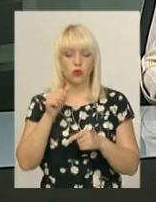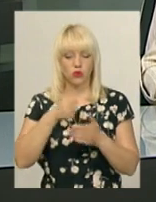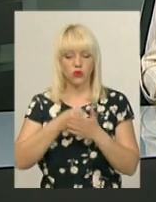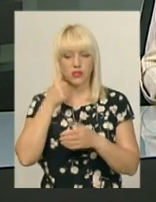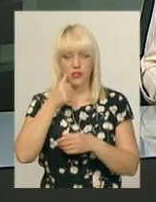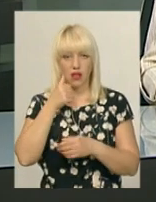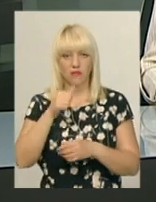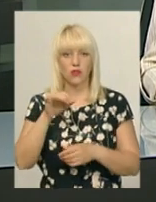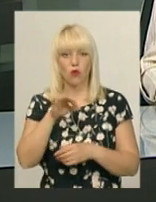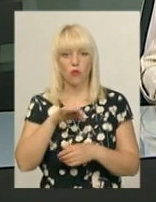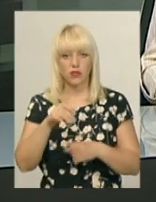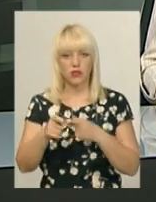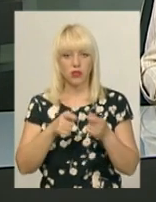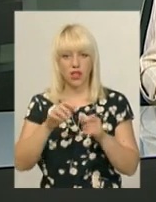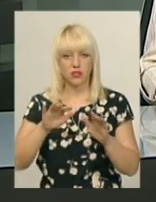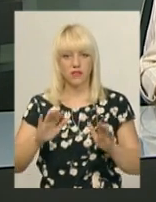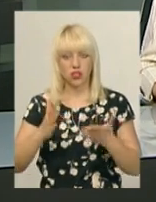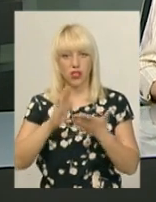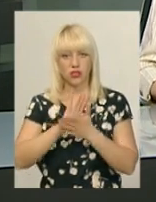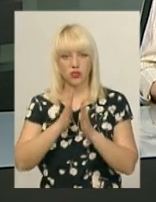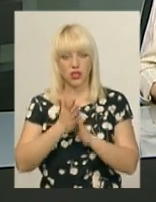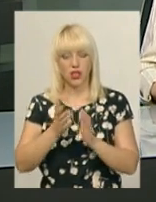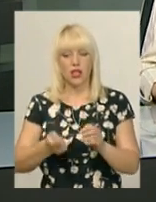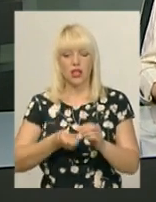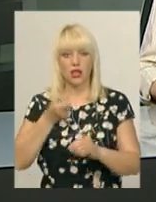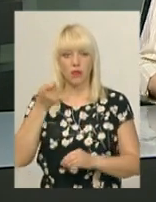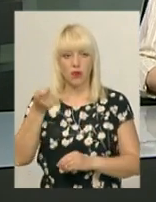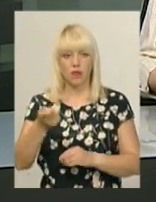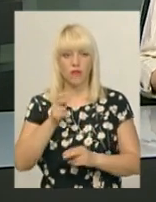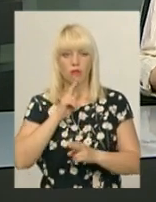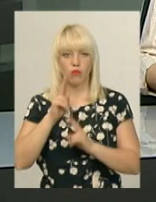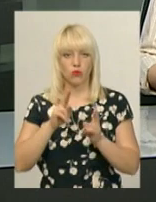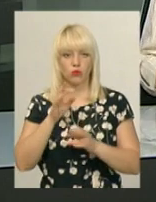Держслужби з надзвичайних ситуацій направить відповідний позов до суду.